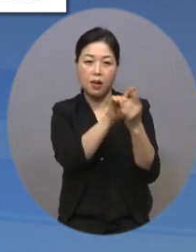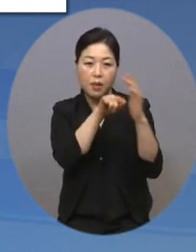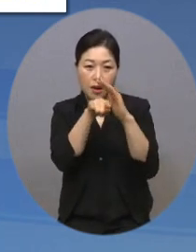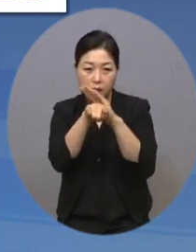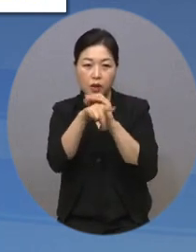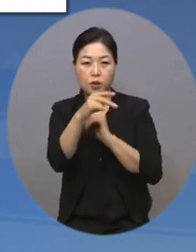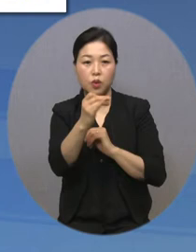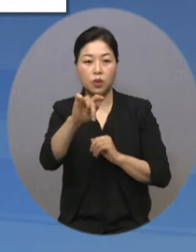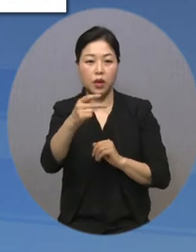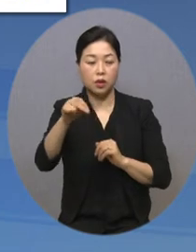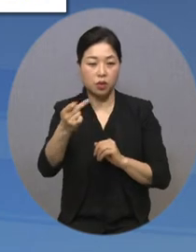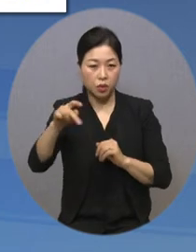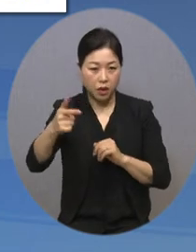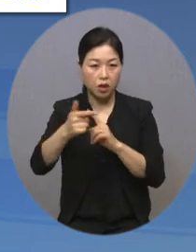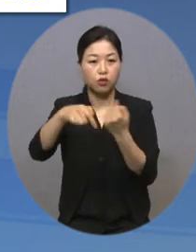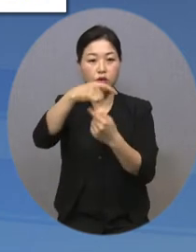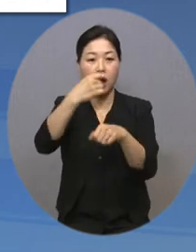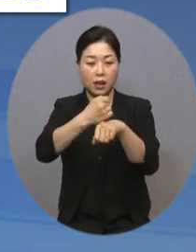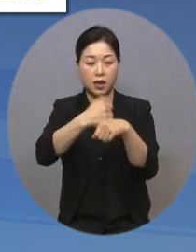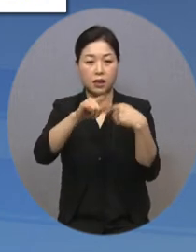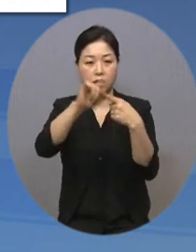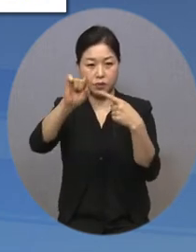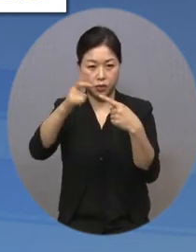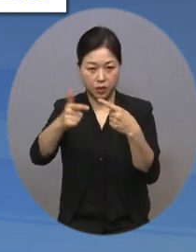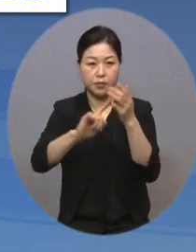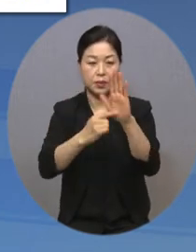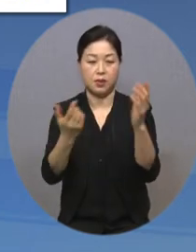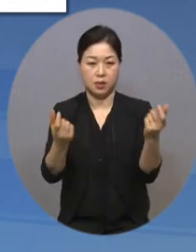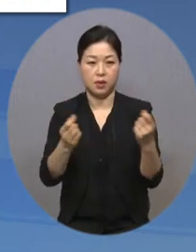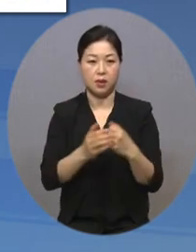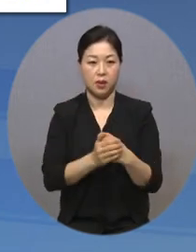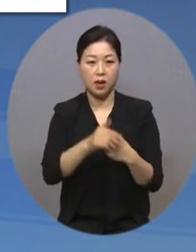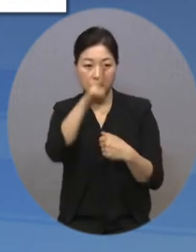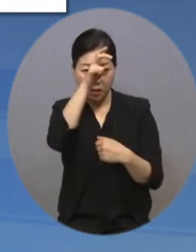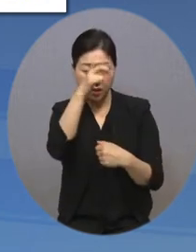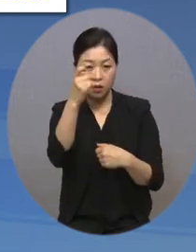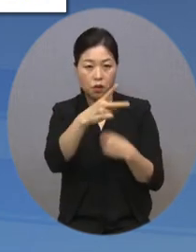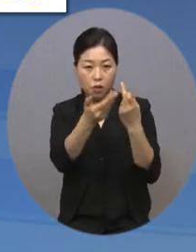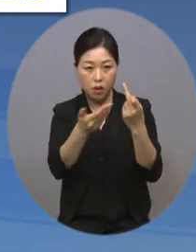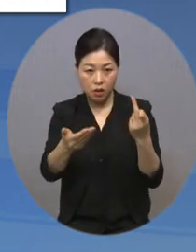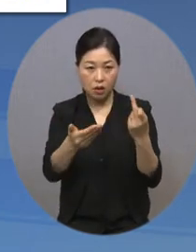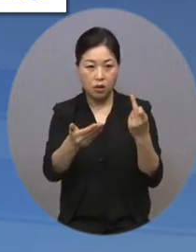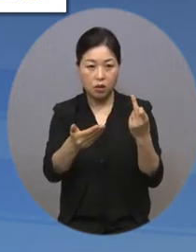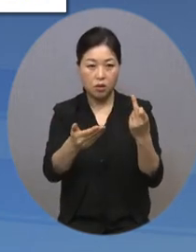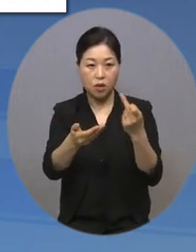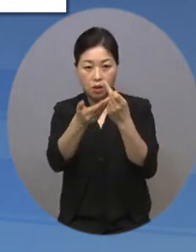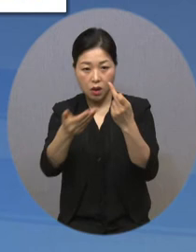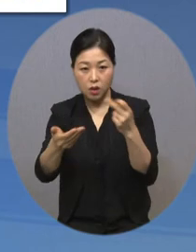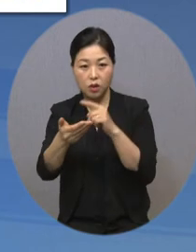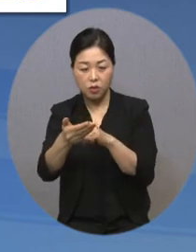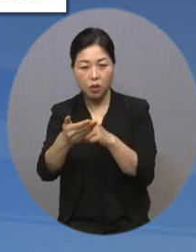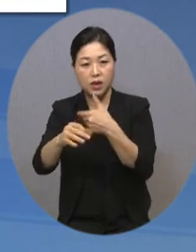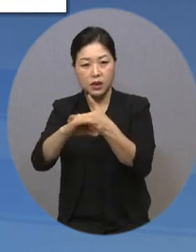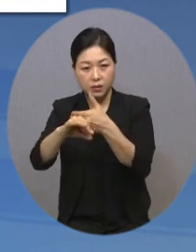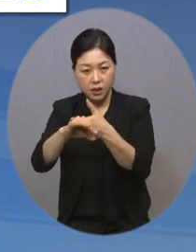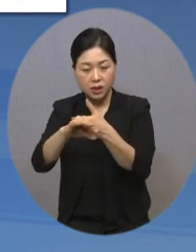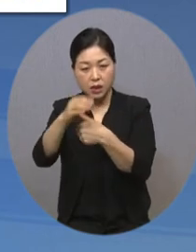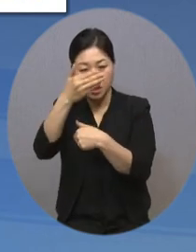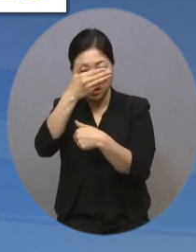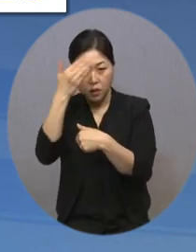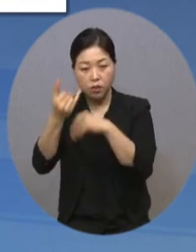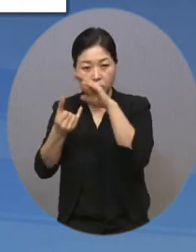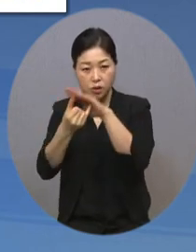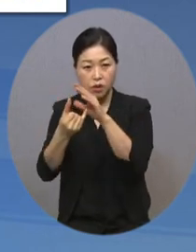16일 밝혔습니다. 경찰을 비롯해 강원도와 강원도 일시 청소년 쉼터, 청소년